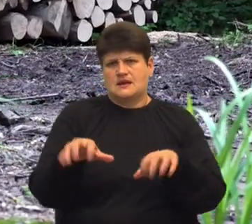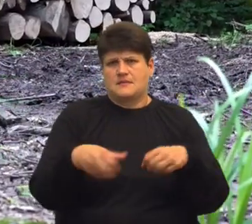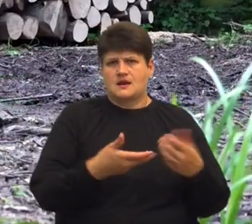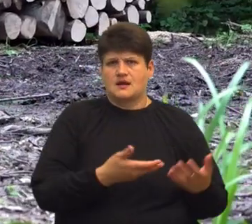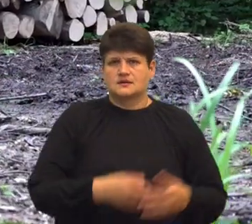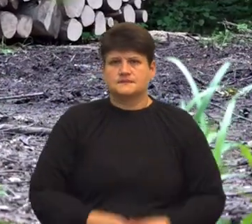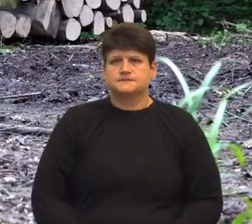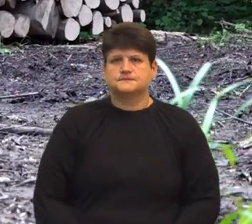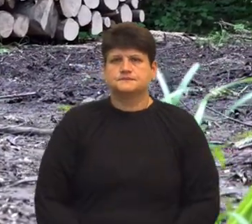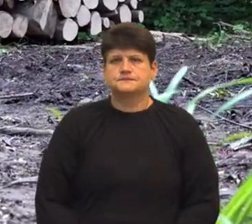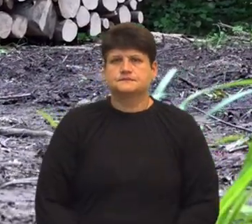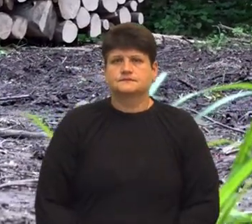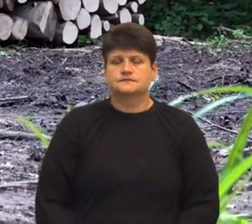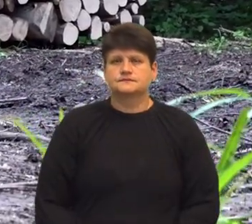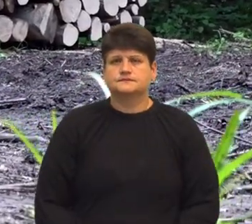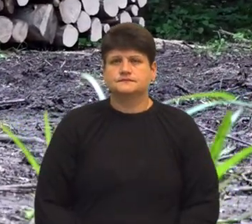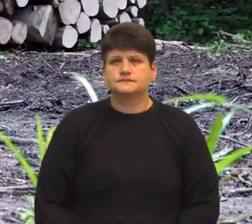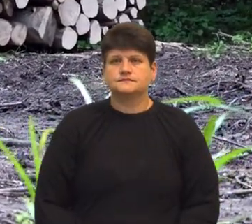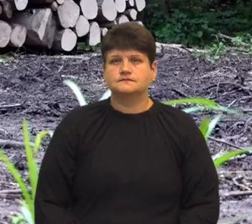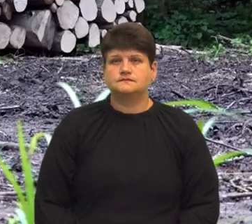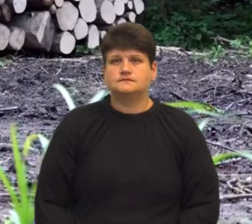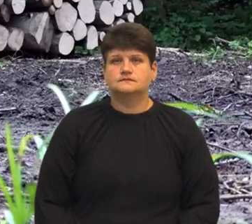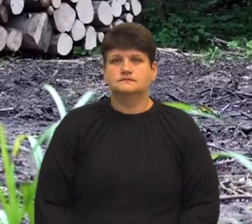Андрій Бодак, Суспільні новини, Тернопільщина.